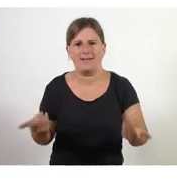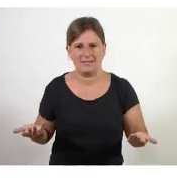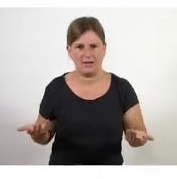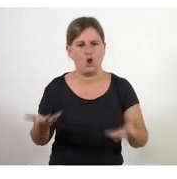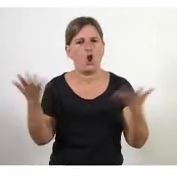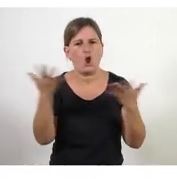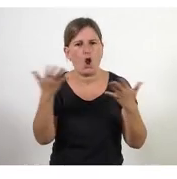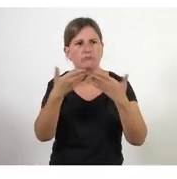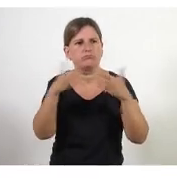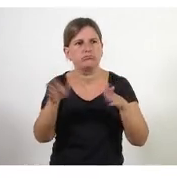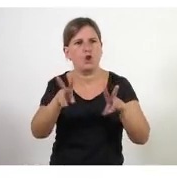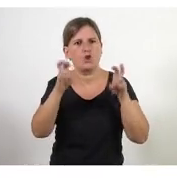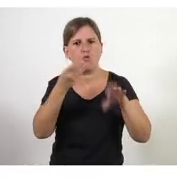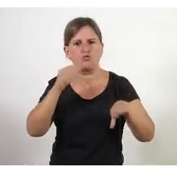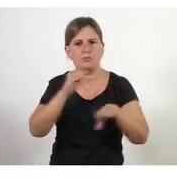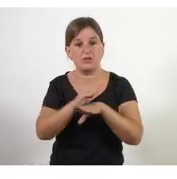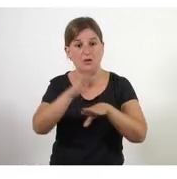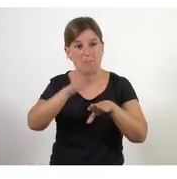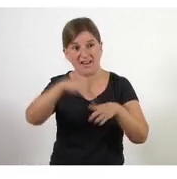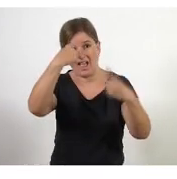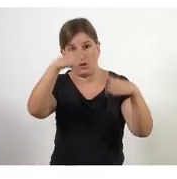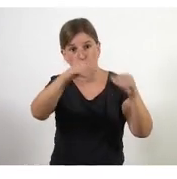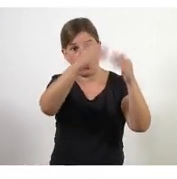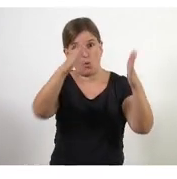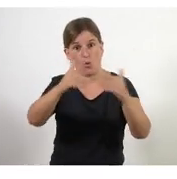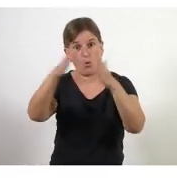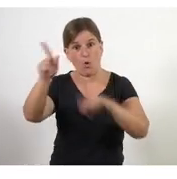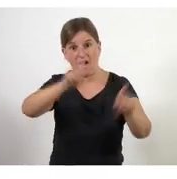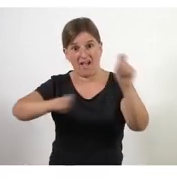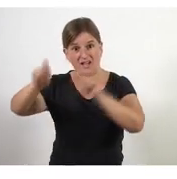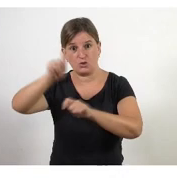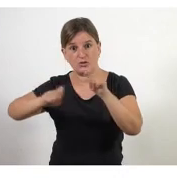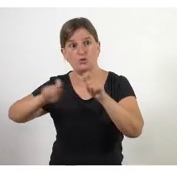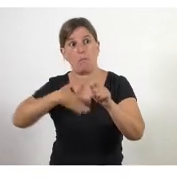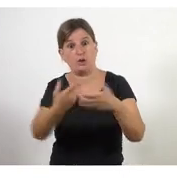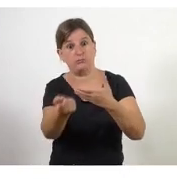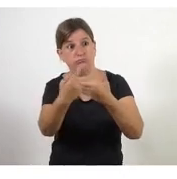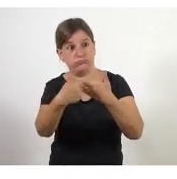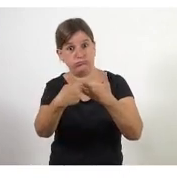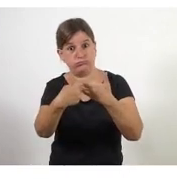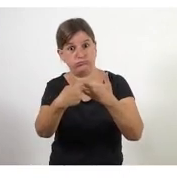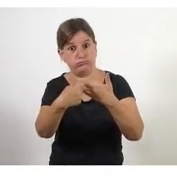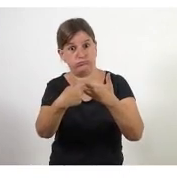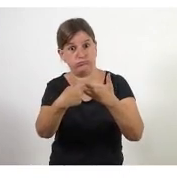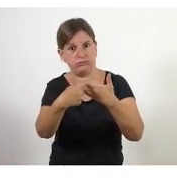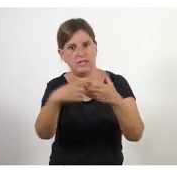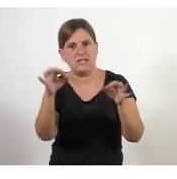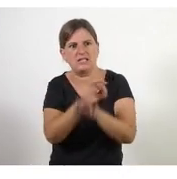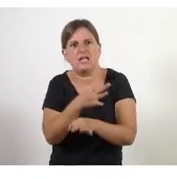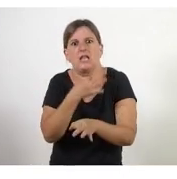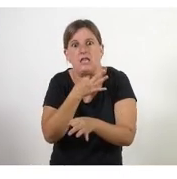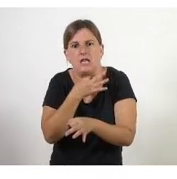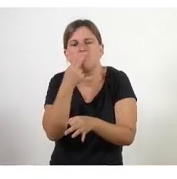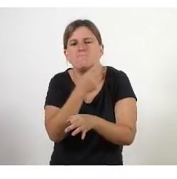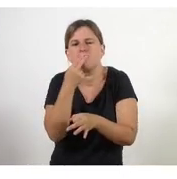subvenció perquè les organitzacions es puguin apuntar i no les encorcet i que no les